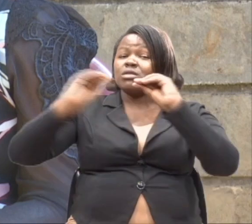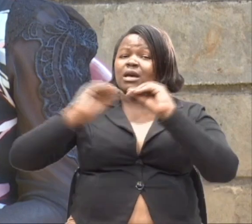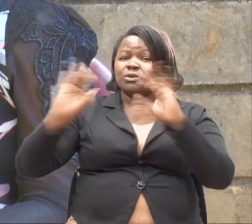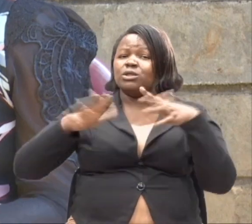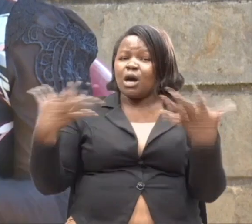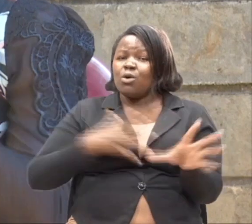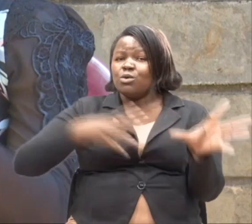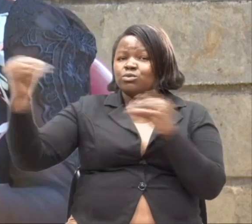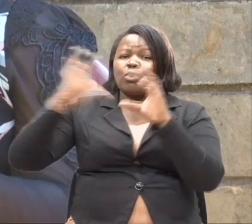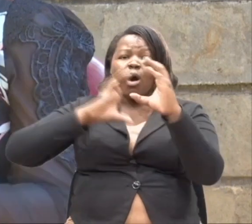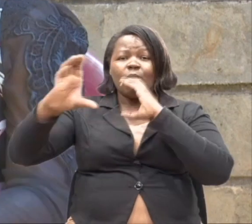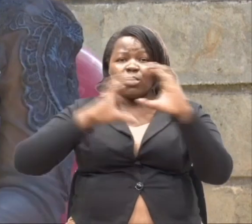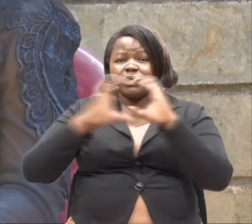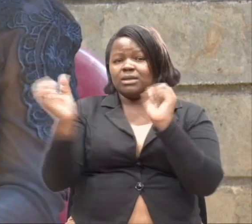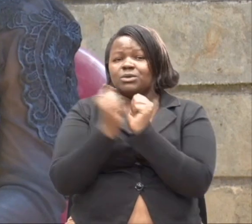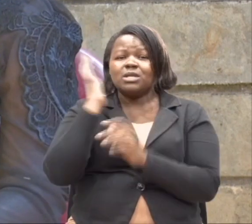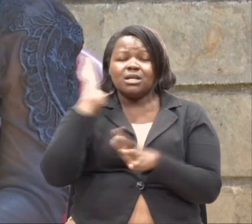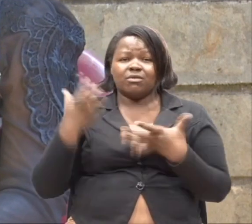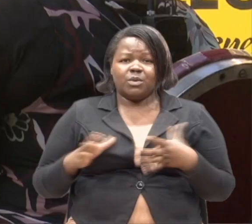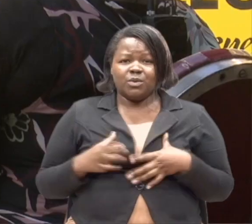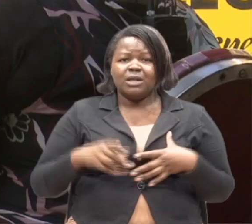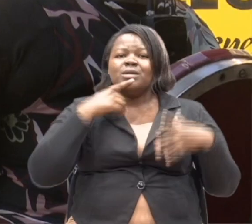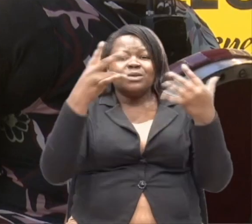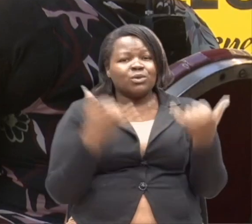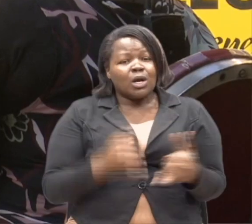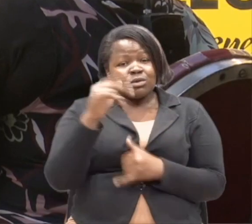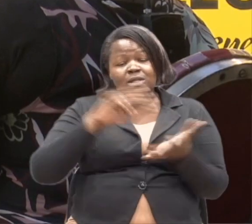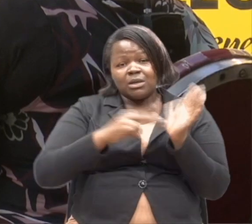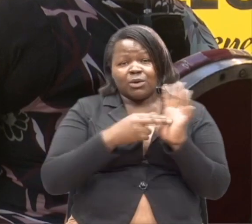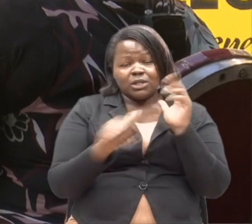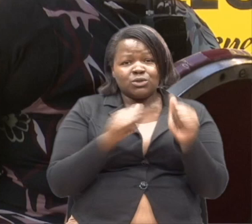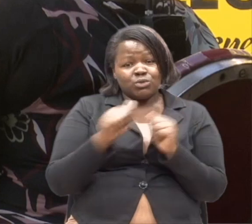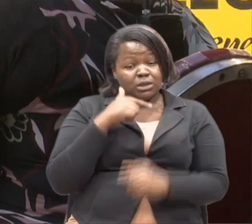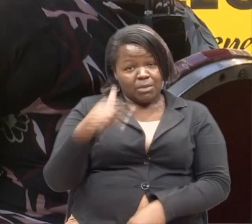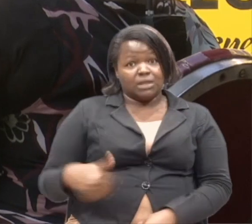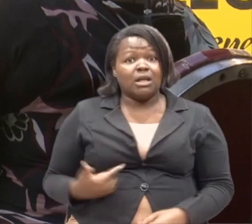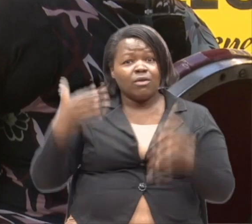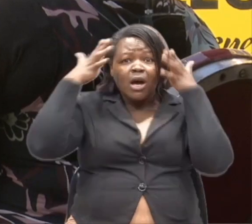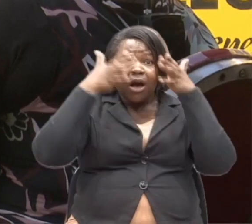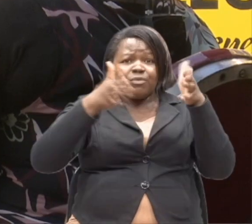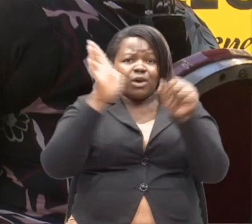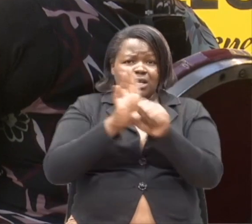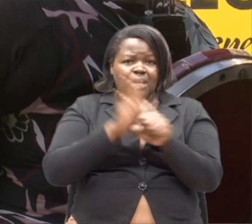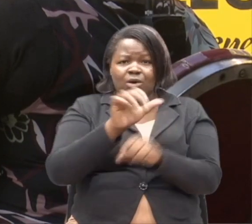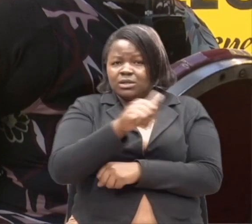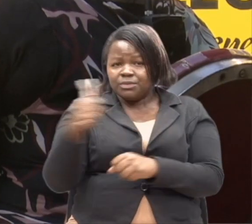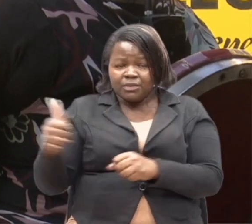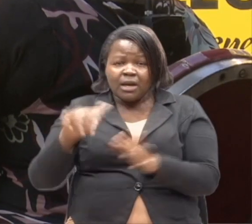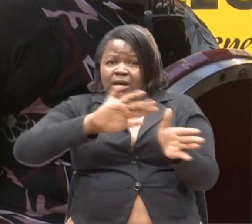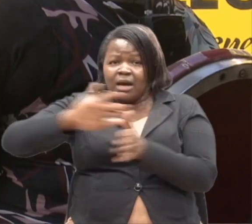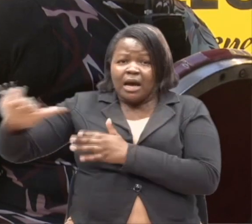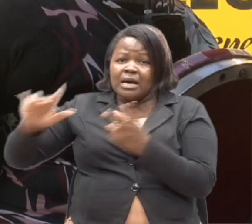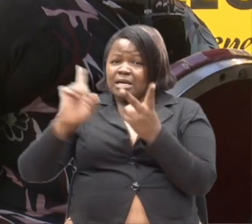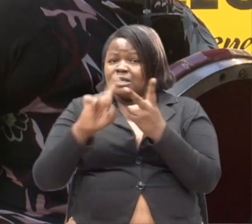na hawa watu. Ambao hawasiki. Kwa hivyo huo ni muradi mmoja ambao mimi naweka manani sana. Muradi mwingine